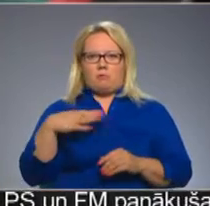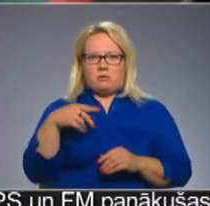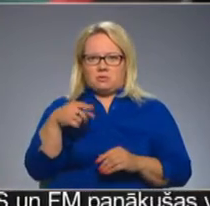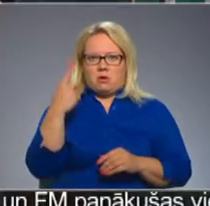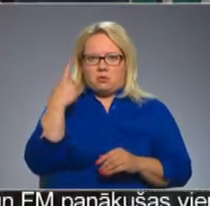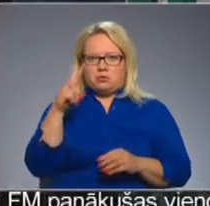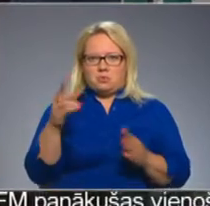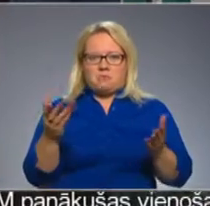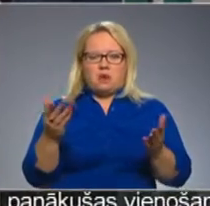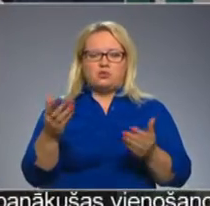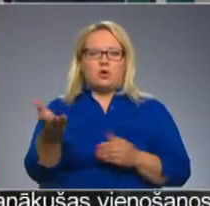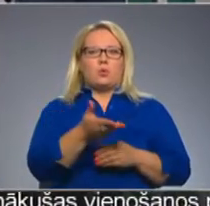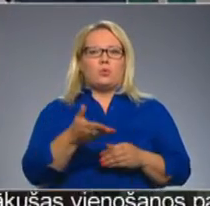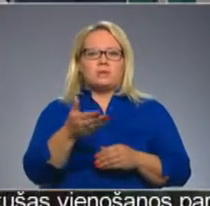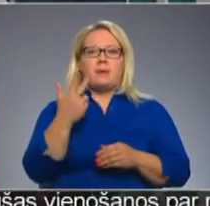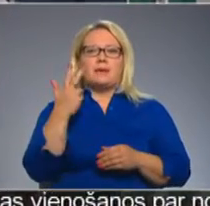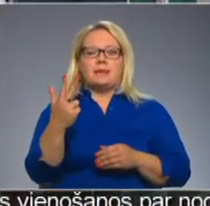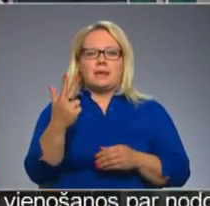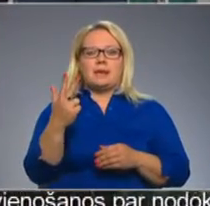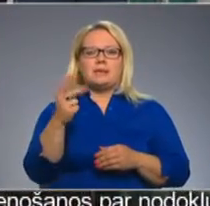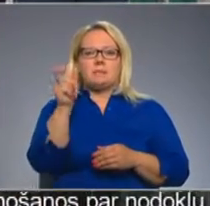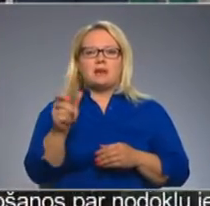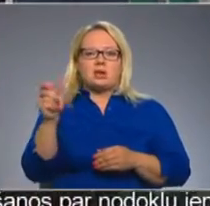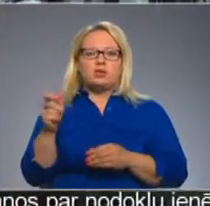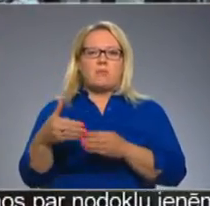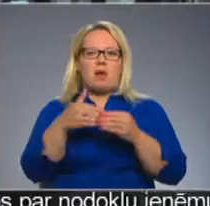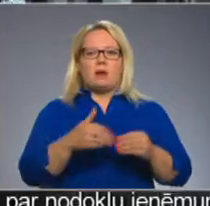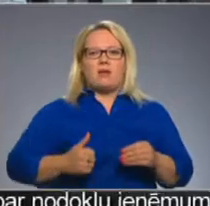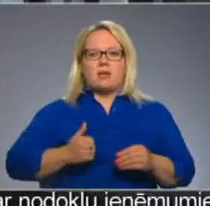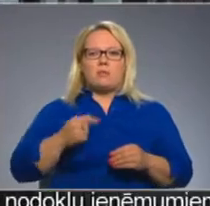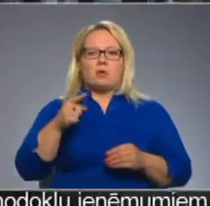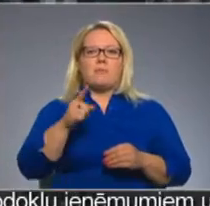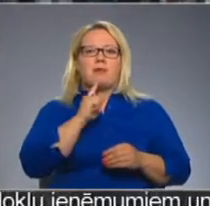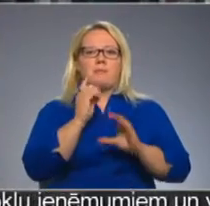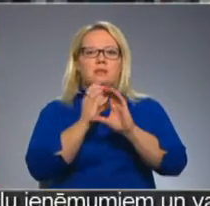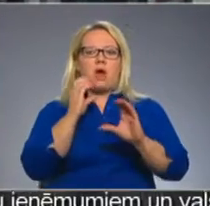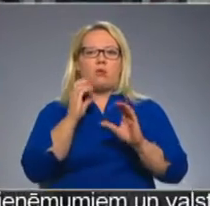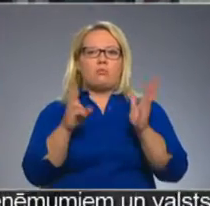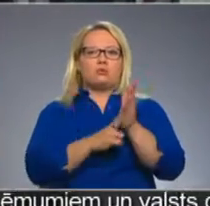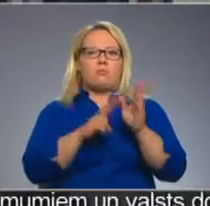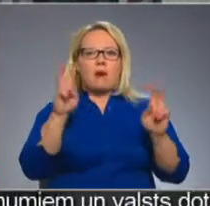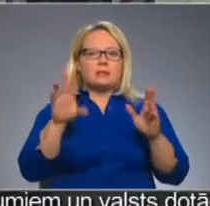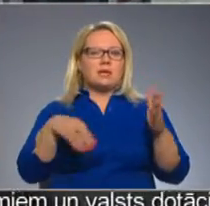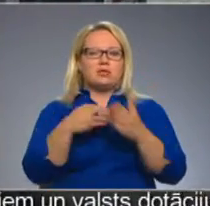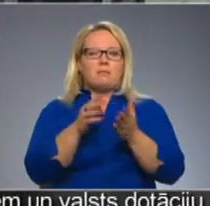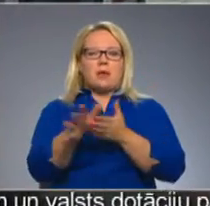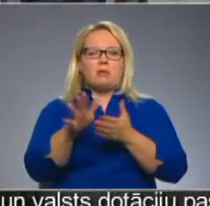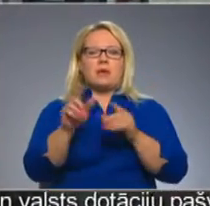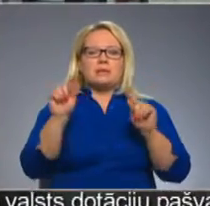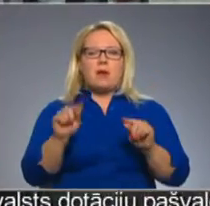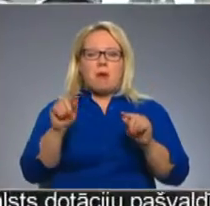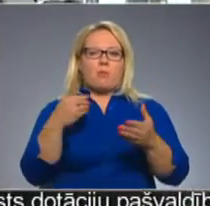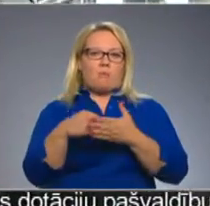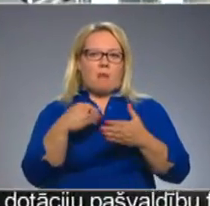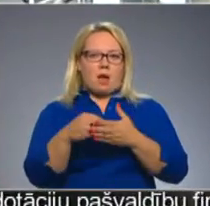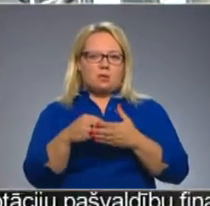izdomāja šeit? Kurzemē ir trīs pasažieru pārvadātāji, no tiem Liepājas autobusparks līdz šim pielietojas zemāko braukšanas